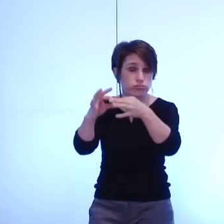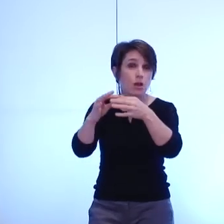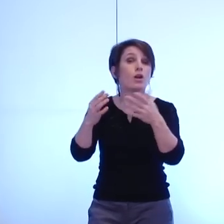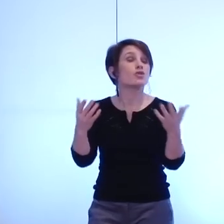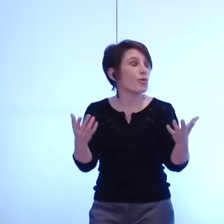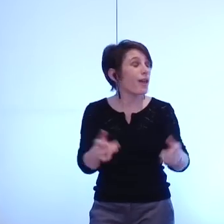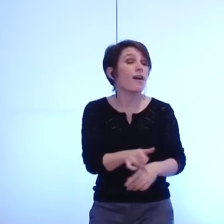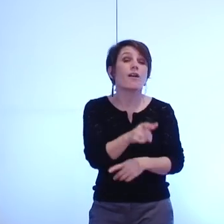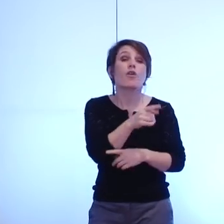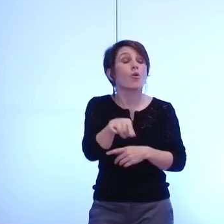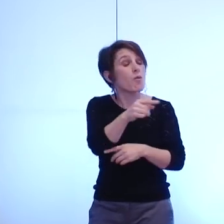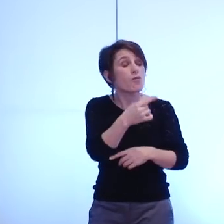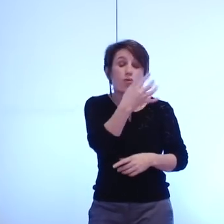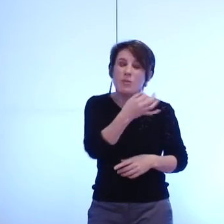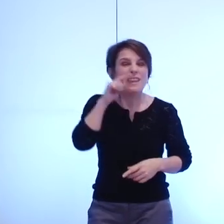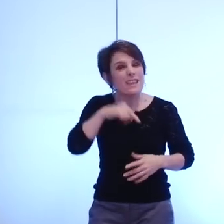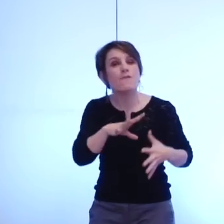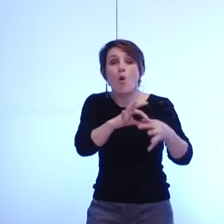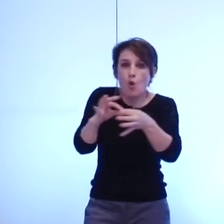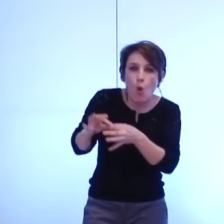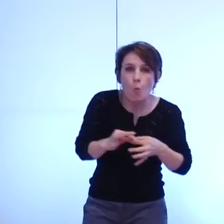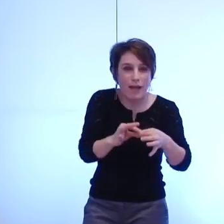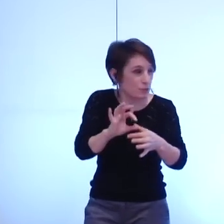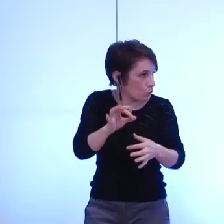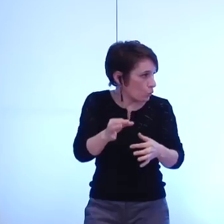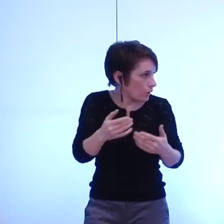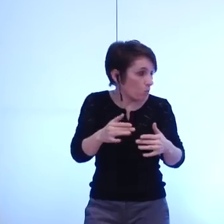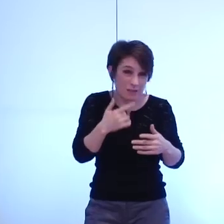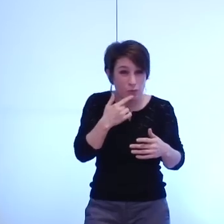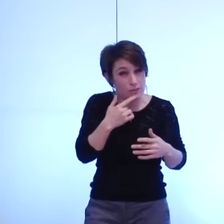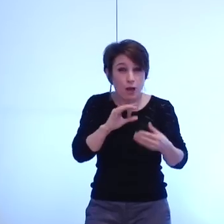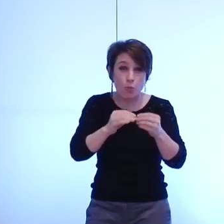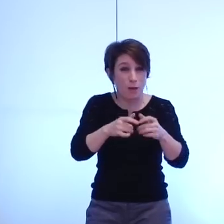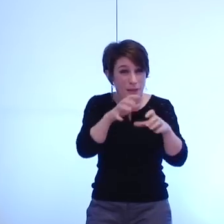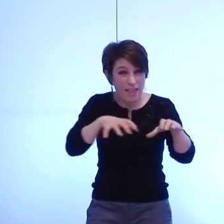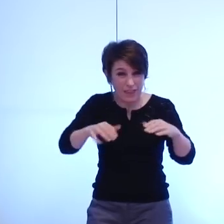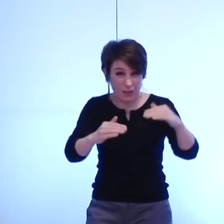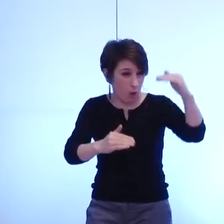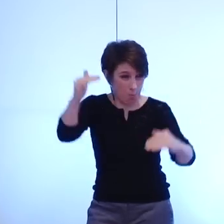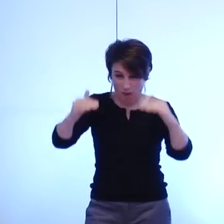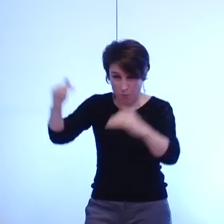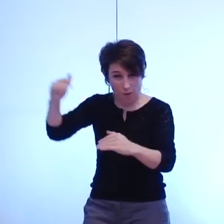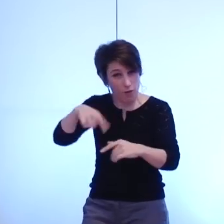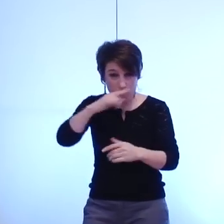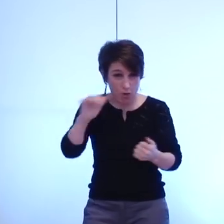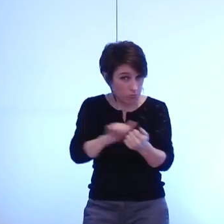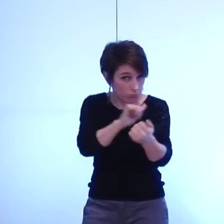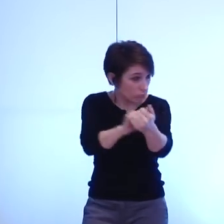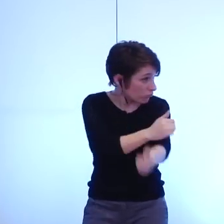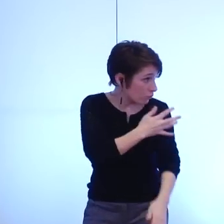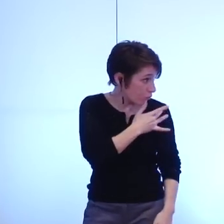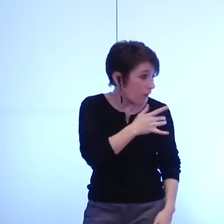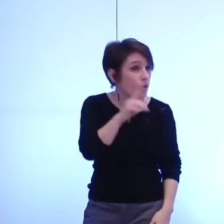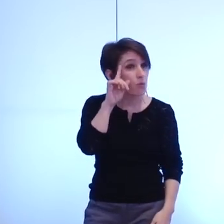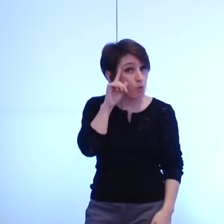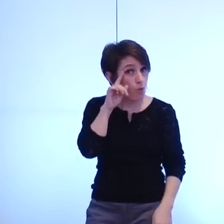je suis désolé de vous le dire que vous gommerez les fractures territoriales dont vous nous avez fait état parce que pour gommer les